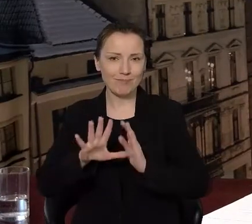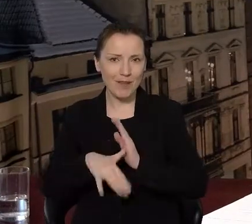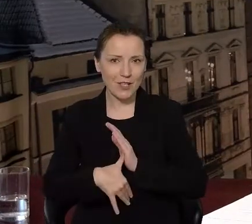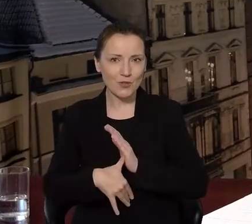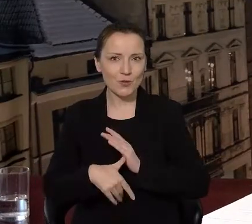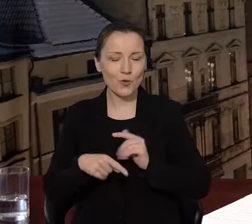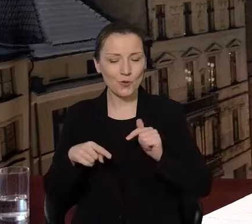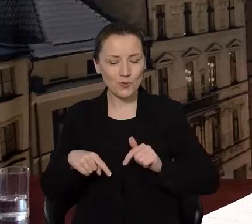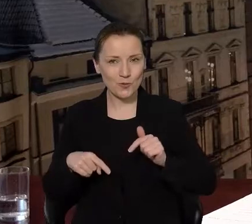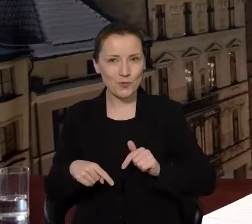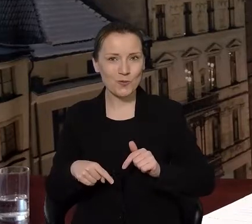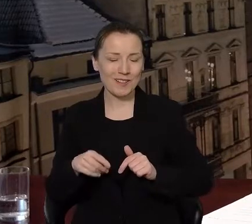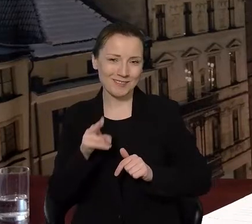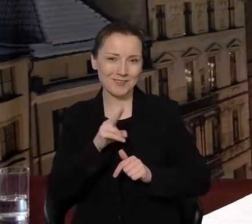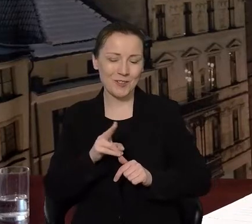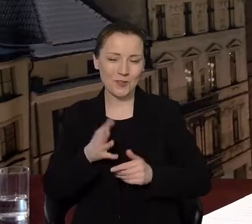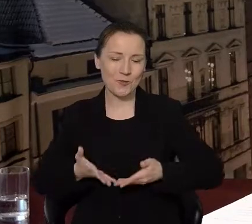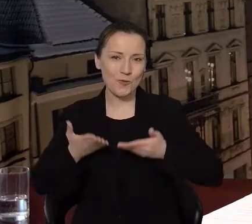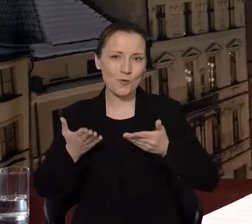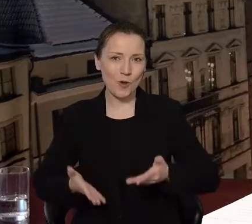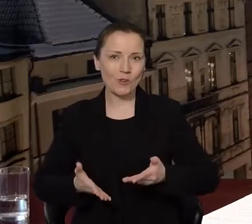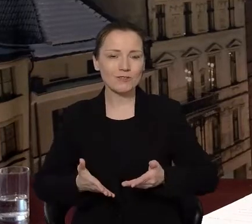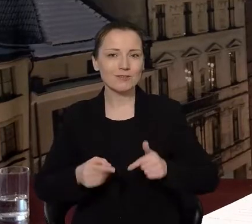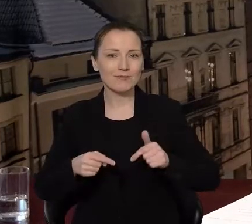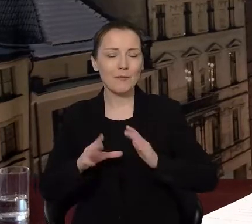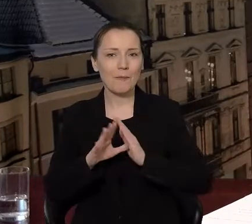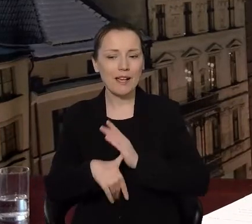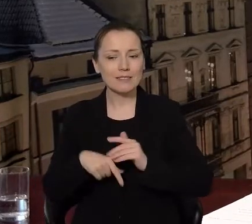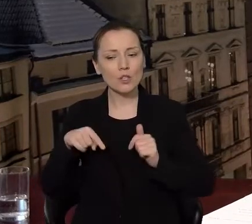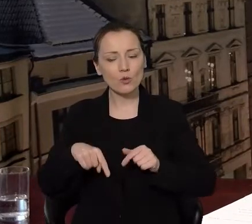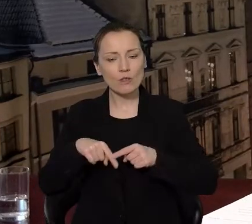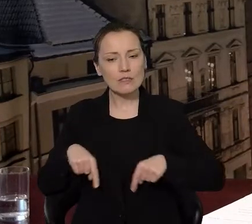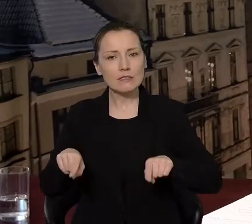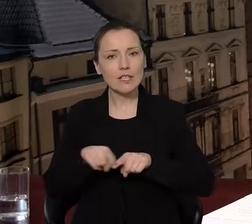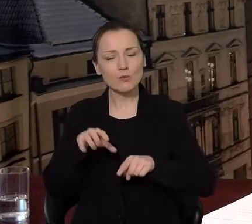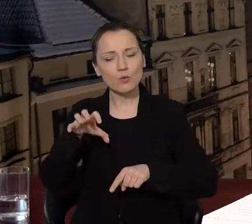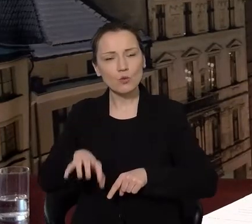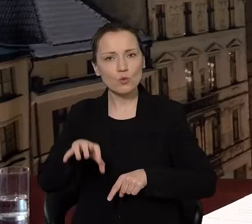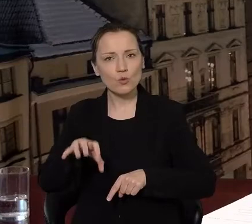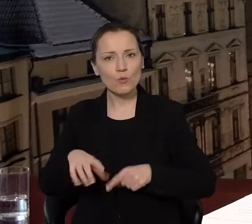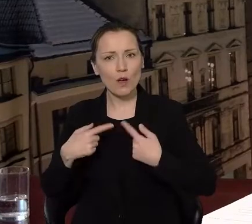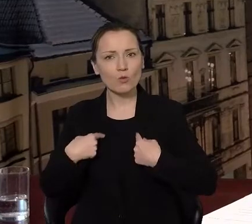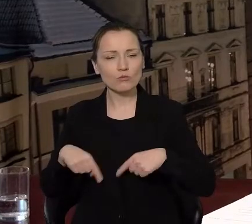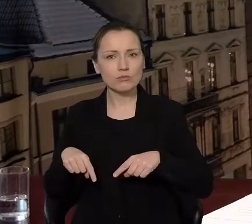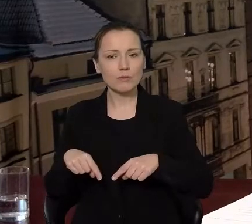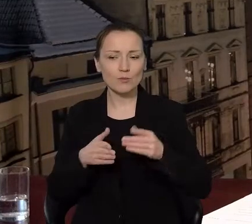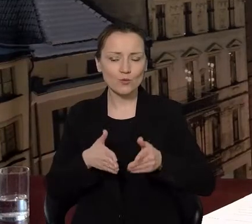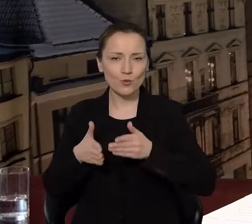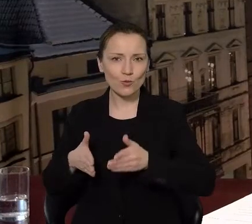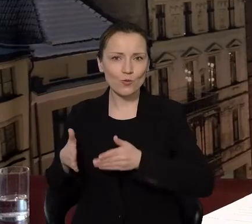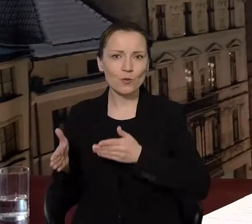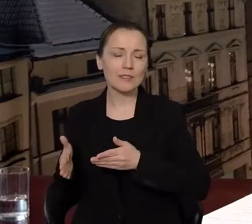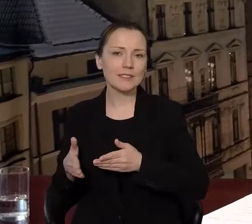miasta rodzinnego Mikołaja Kopernika, też mamy zespół kolejny osób, które zajmują się tymi przygotowaniami.